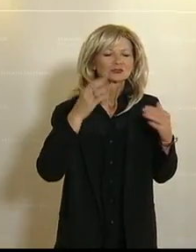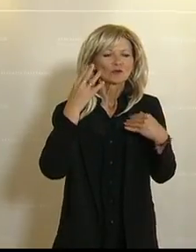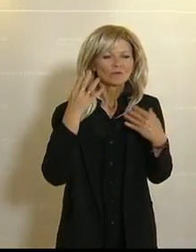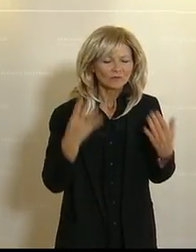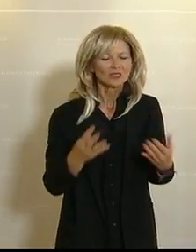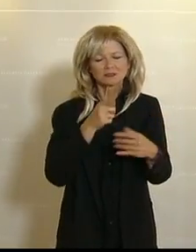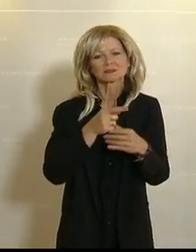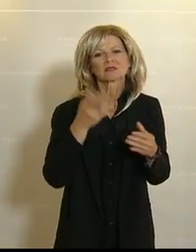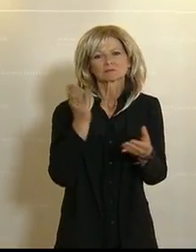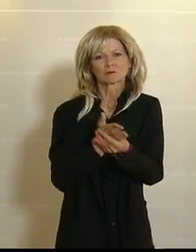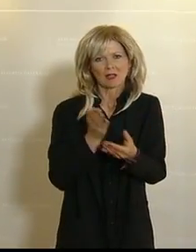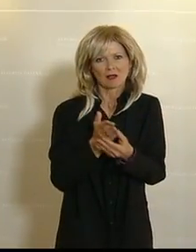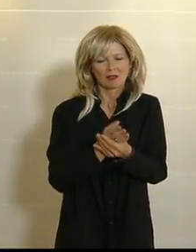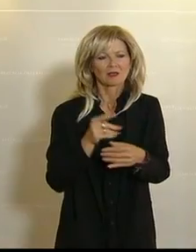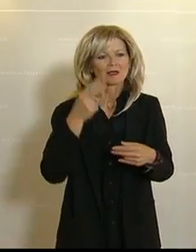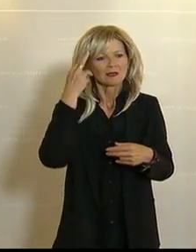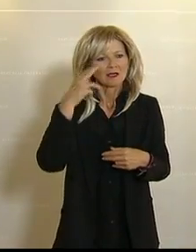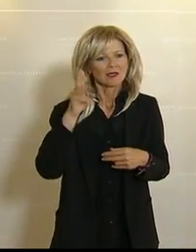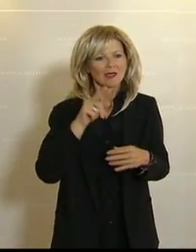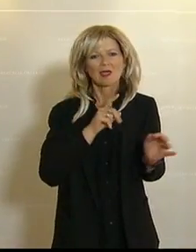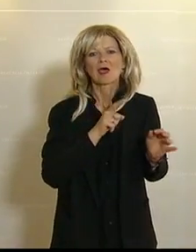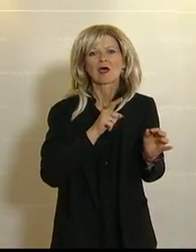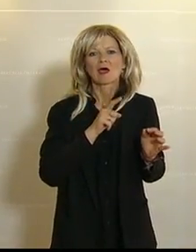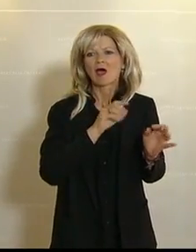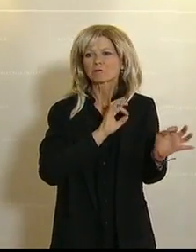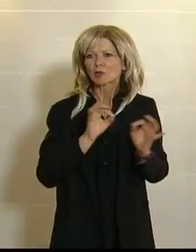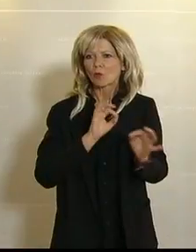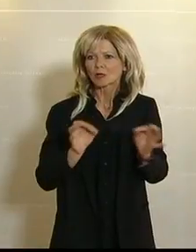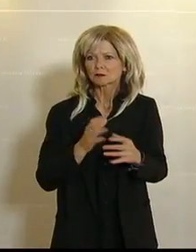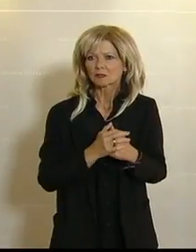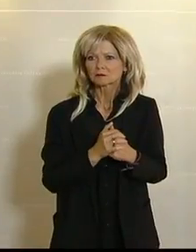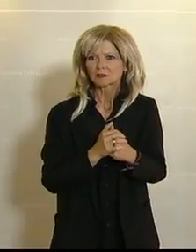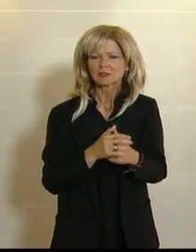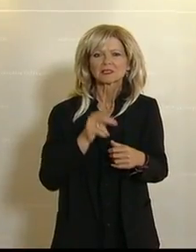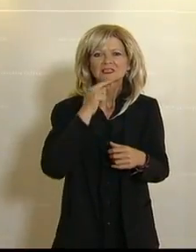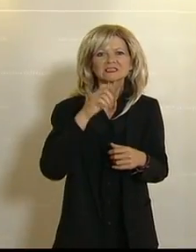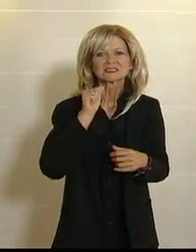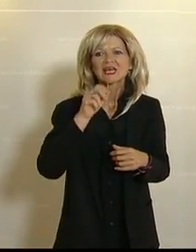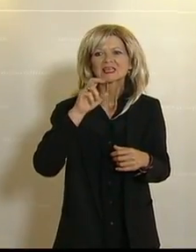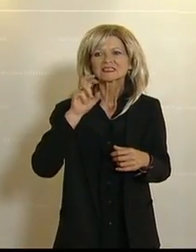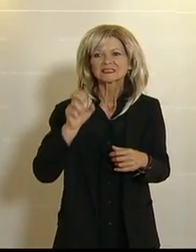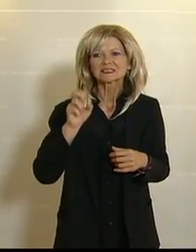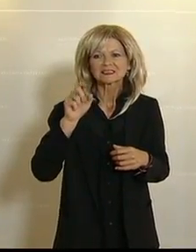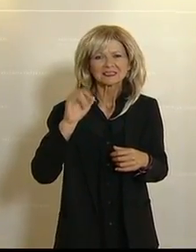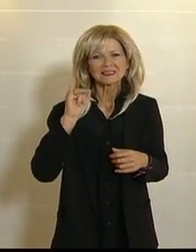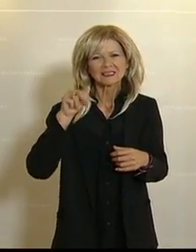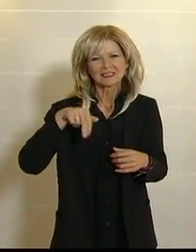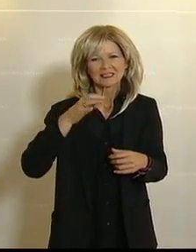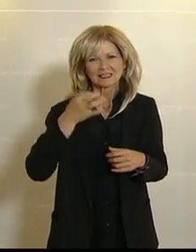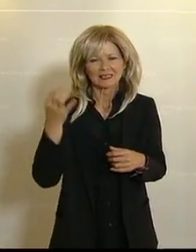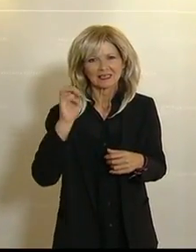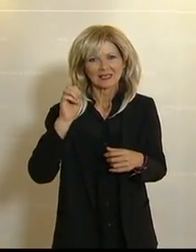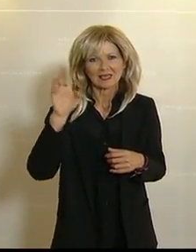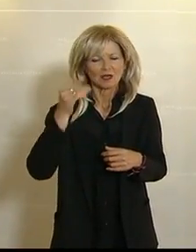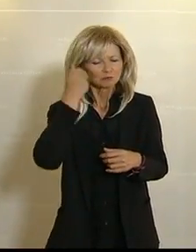9. Für die verfassungsrechtliche Absicherung des generellen Rauchverbots in der Gastronomie setzt sich ein Volksbegehren ein, das bundesweit von